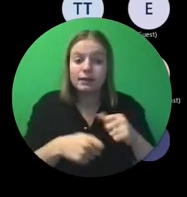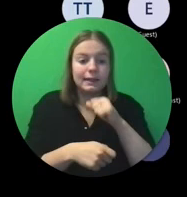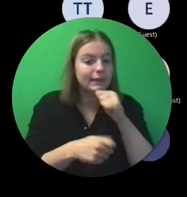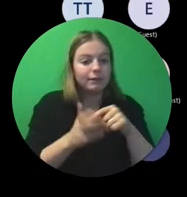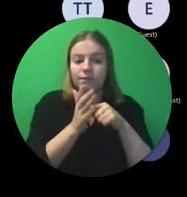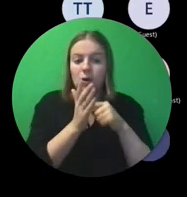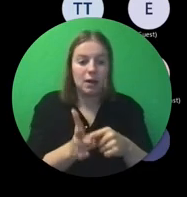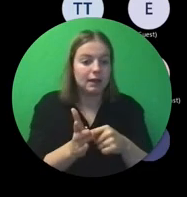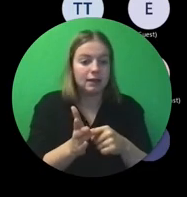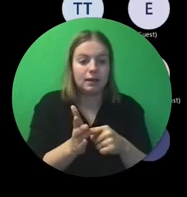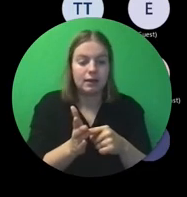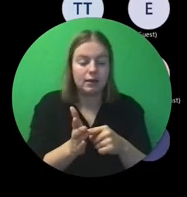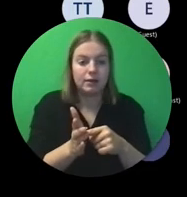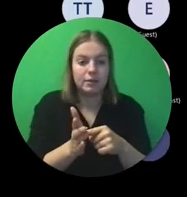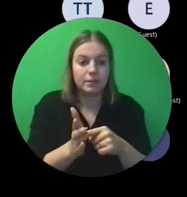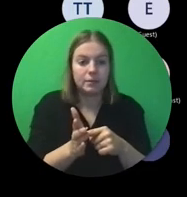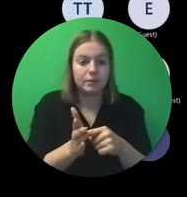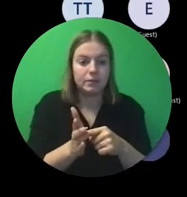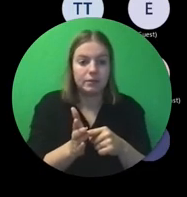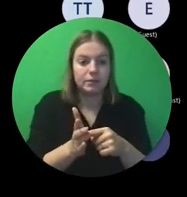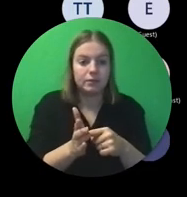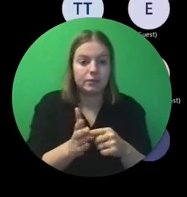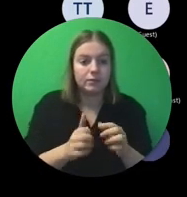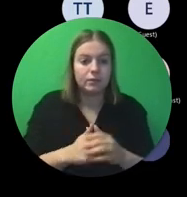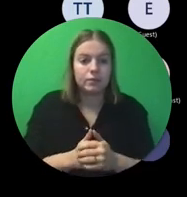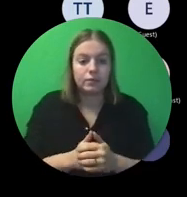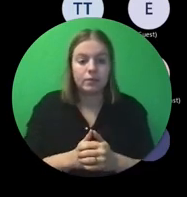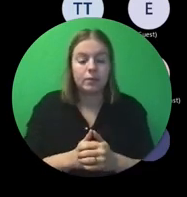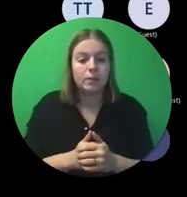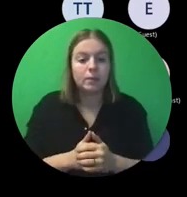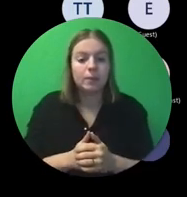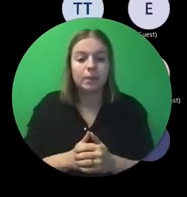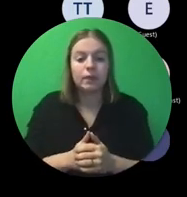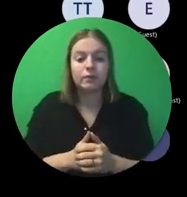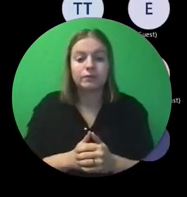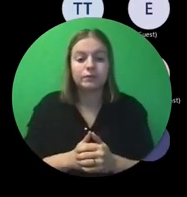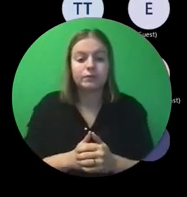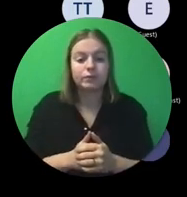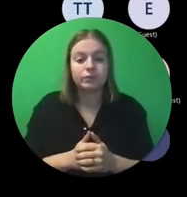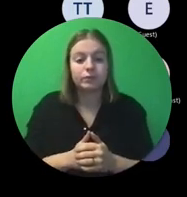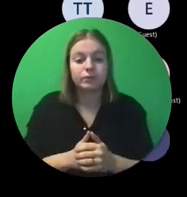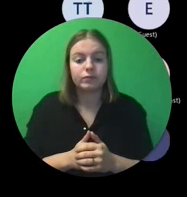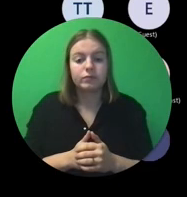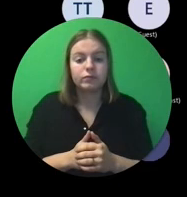not required. Daar gaan we ook nog vragen. Daar gaat het eigenlijk niet over.